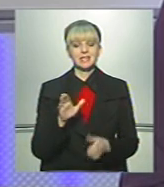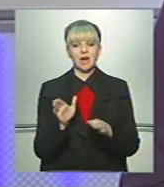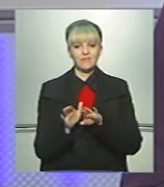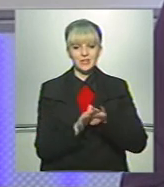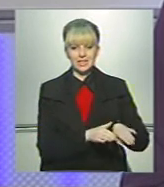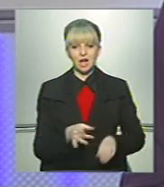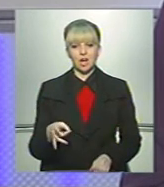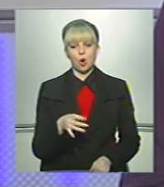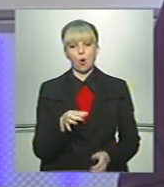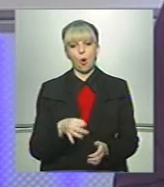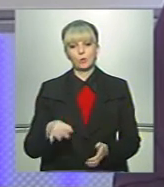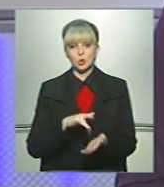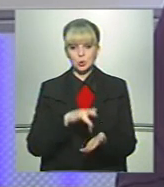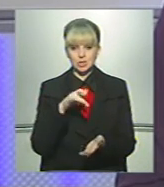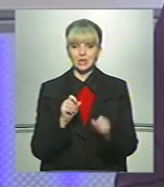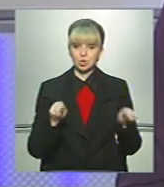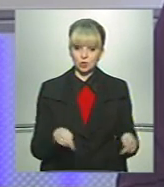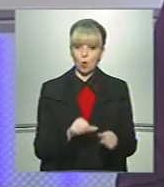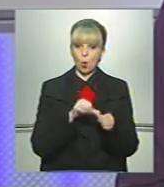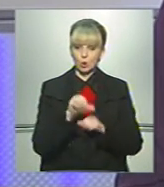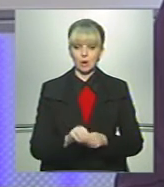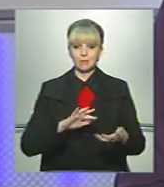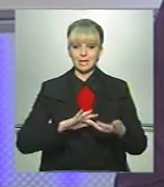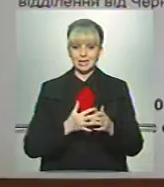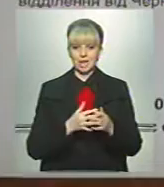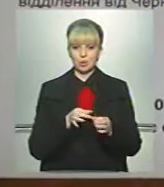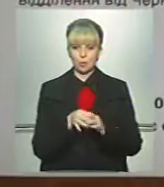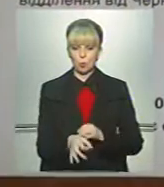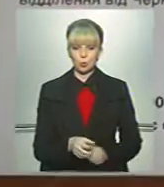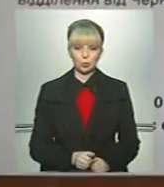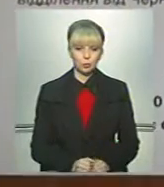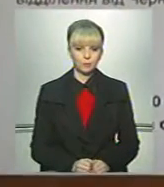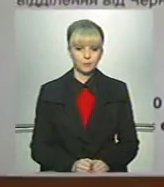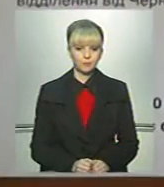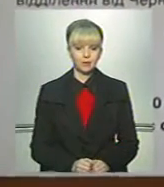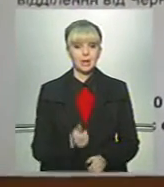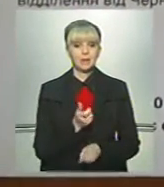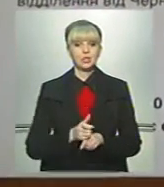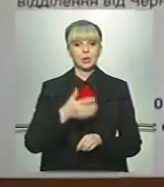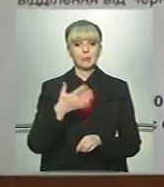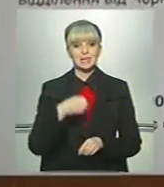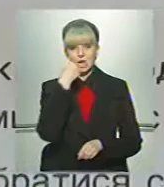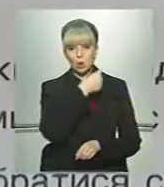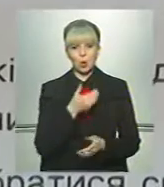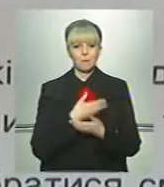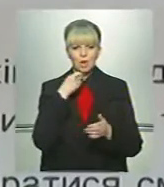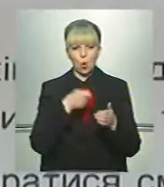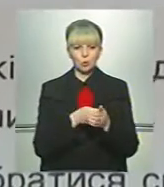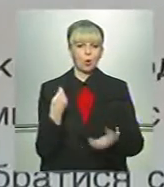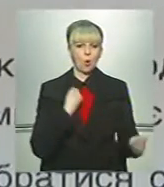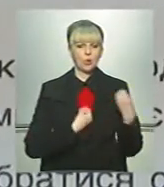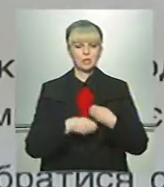району від обласного центру і створення окремого населеного пункту. Більше 50 років ми годуємо і